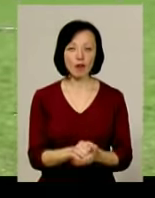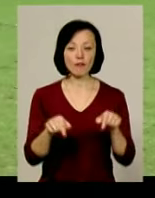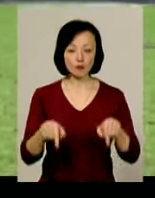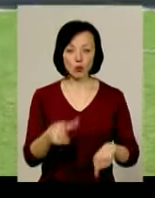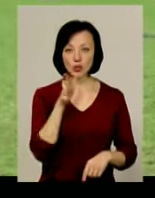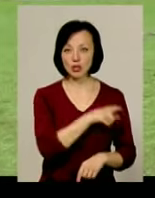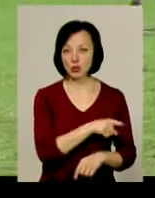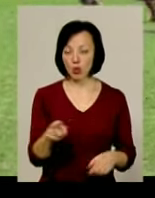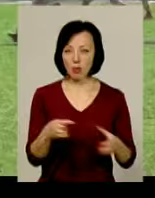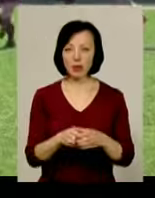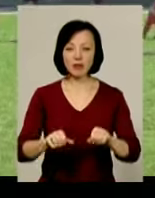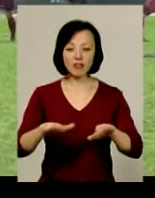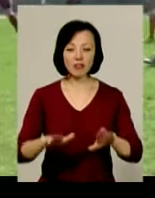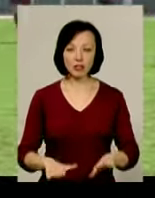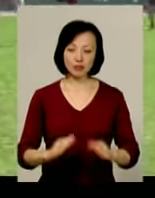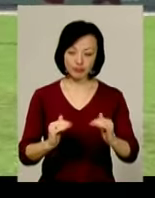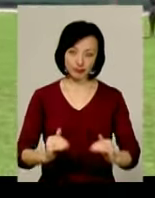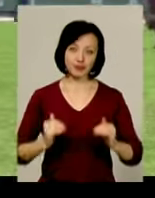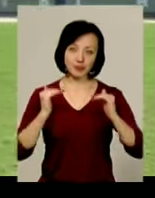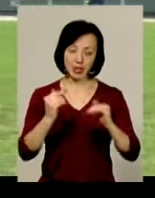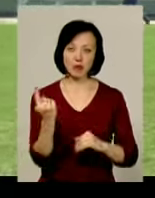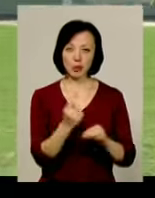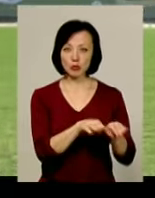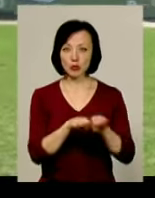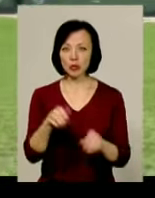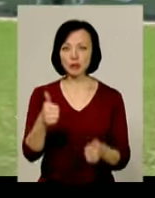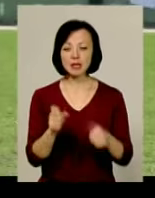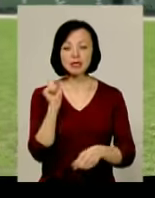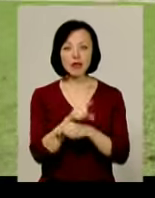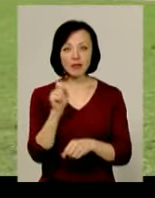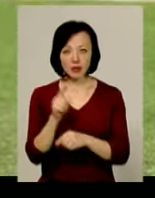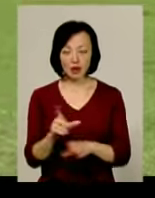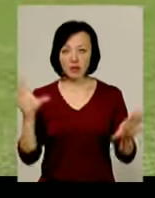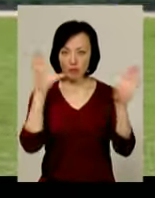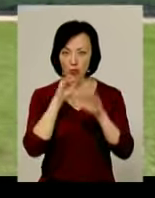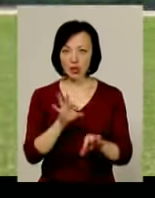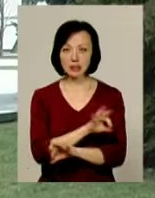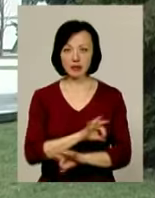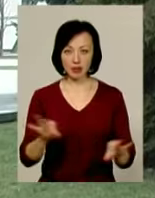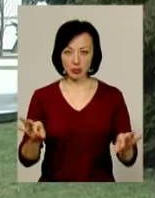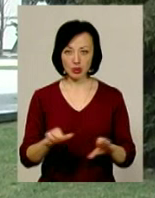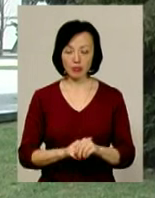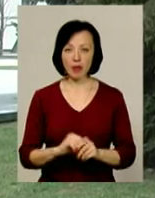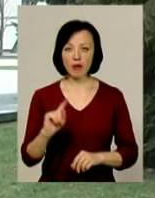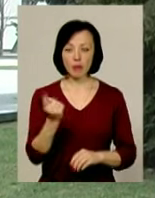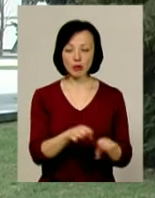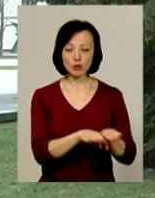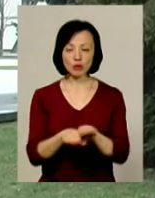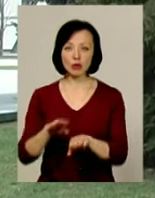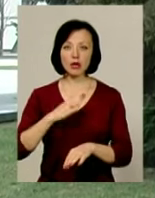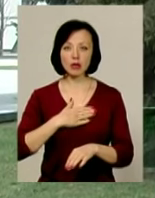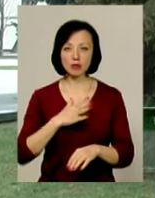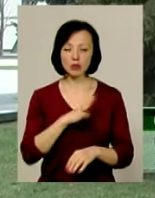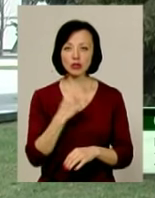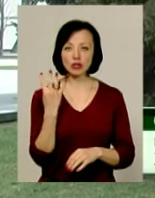У цьому сезоні команда вирішила стати нащабель вище. У першому турі змагання з завданням хмельничани впоралися навідмінно. «В першому турі в нашій групі було